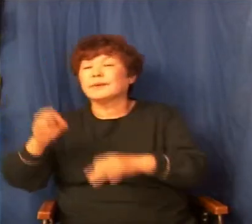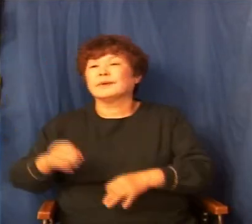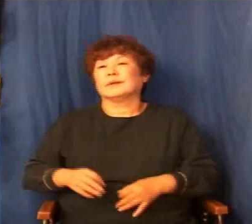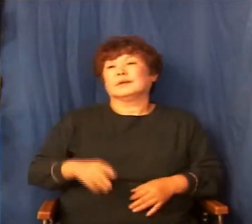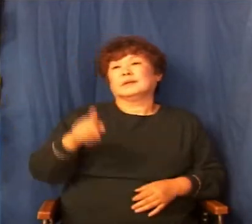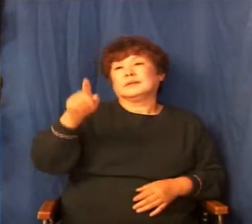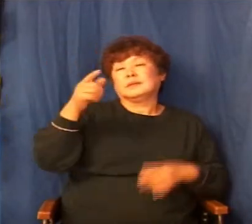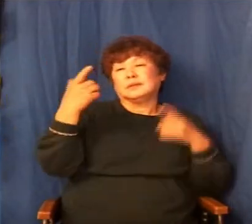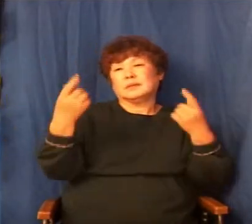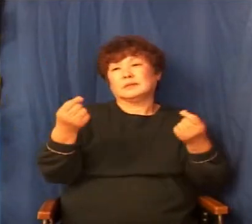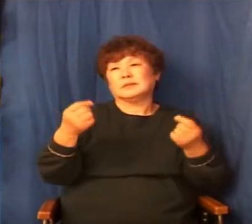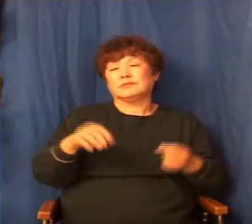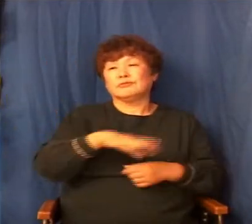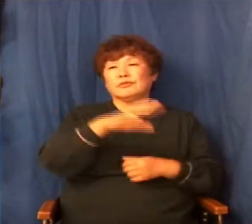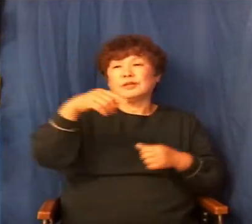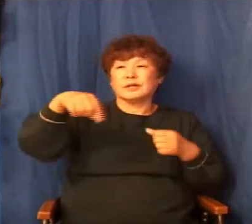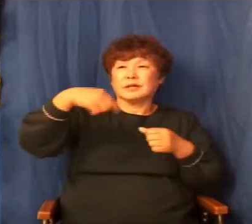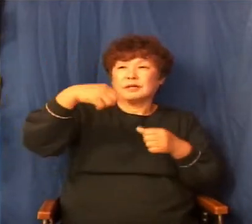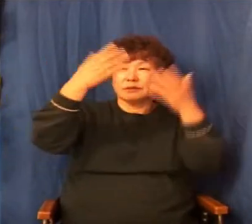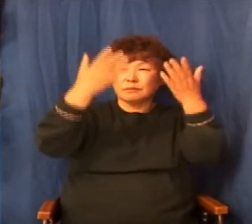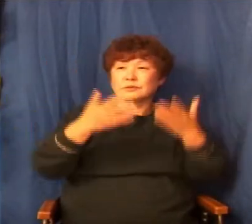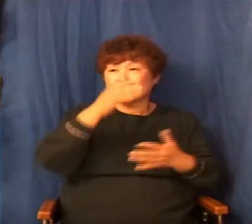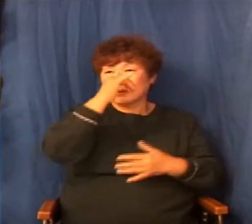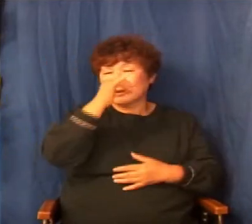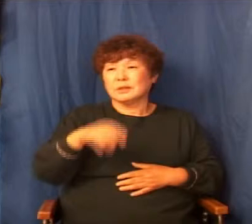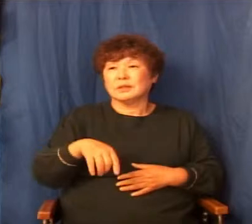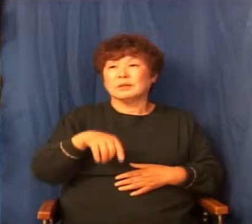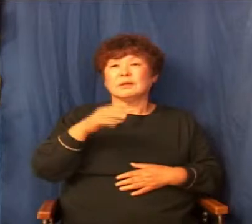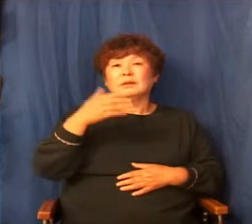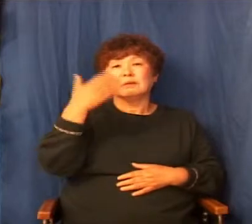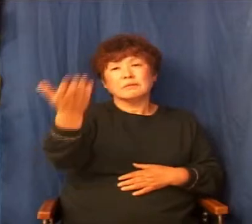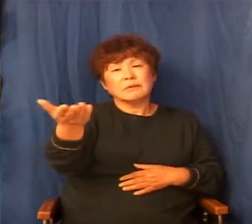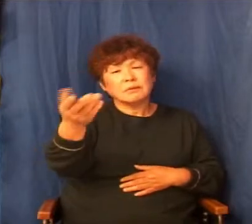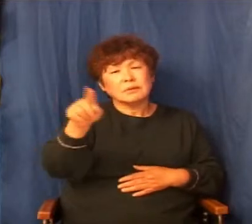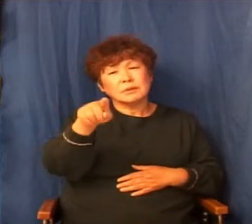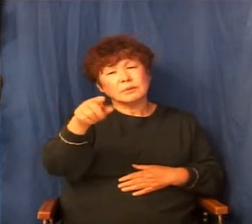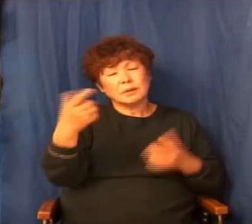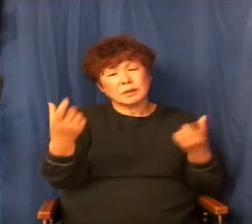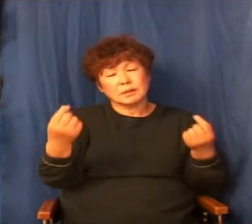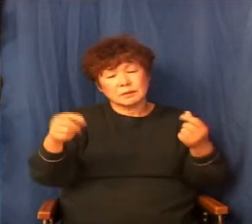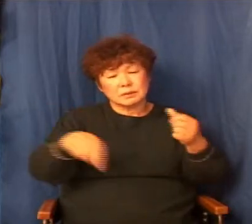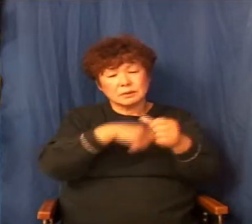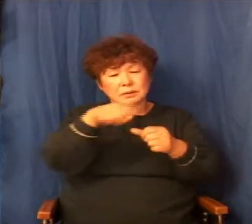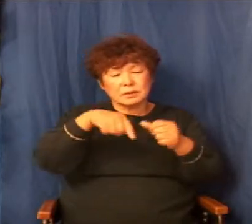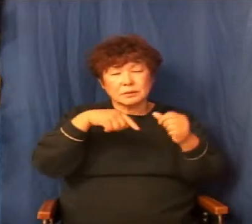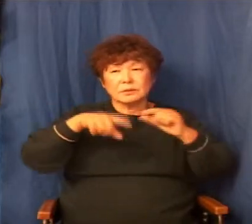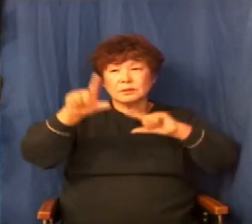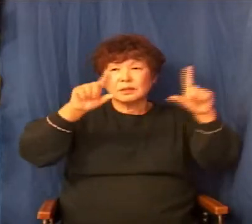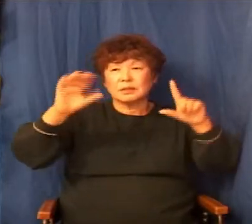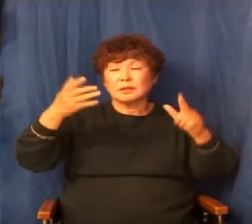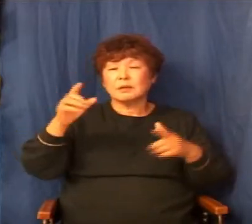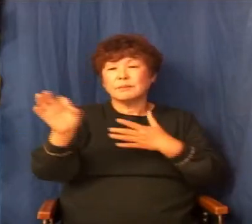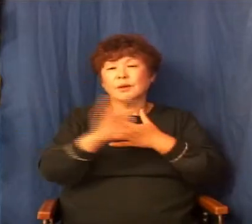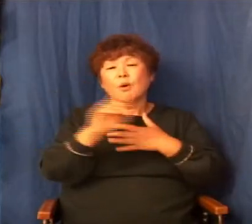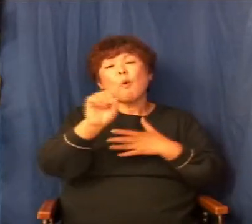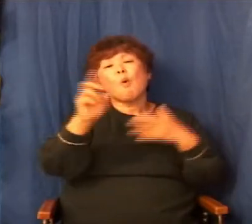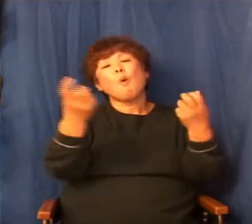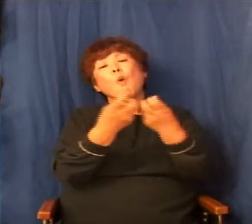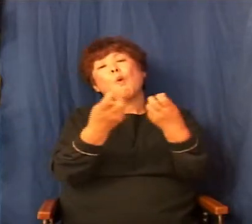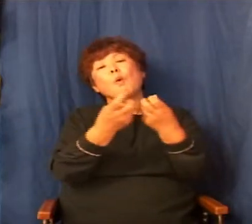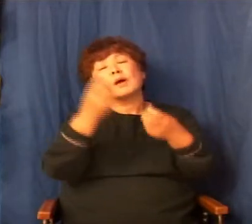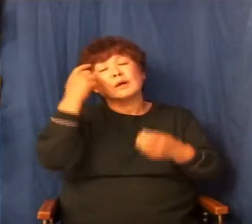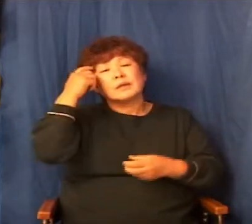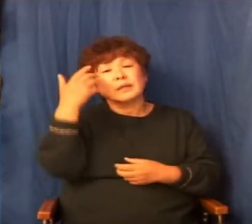것이죠. 너는 이런 경우라면 너는 어떻게 할래? 이렇게 우리에게 질문을 하고 있는 거예요. 내가 이걸